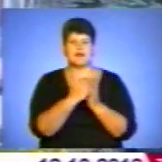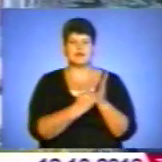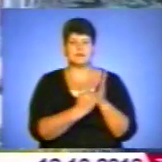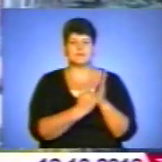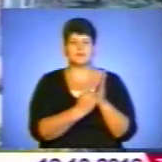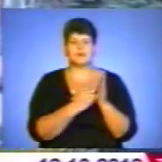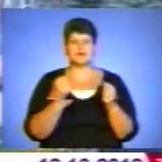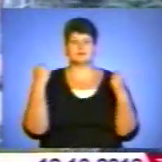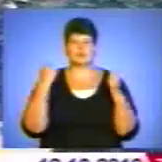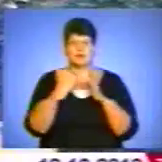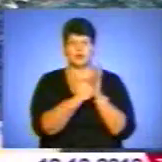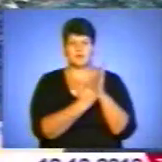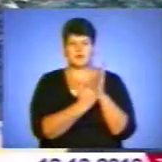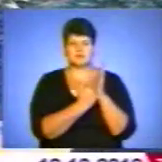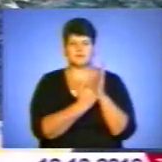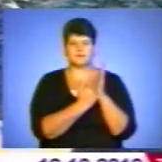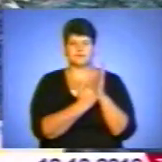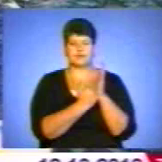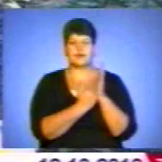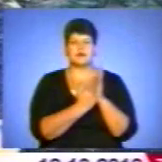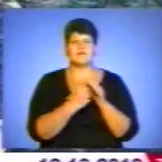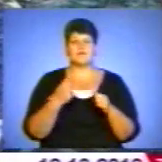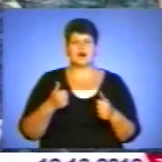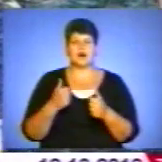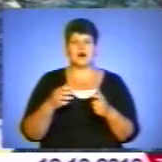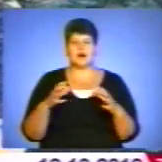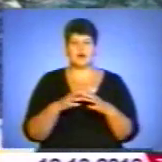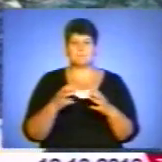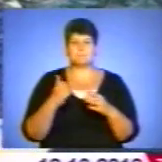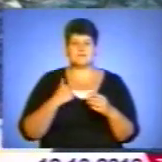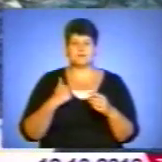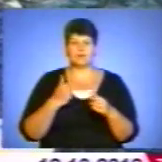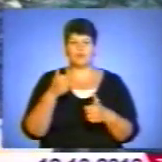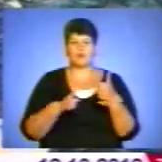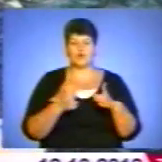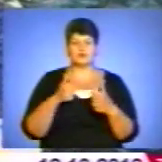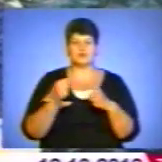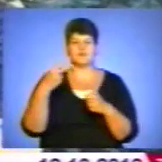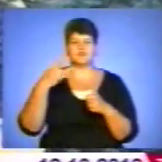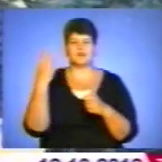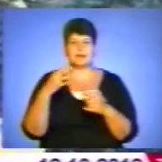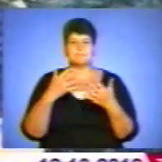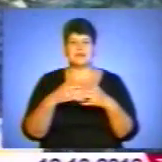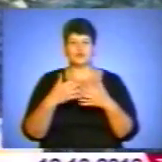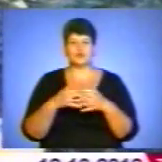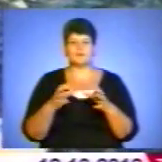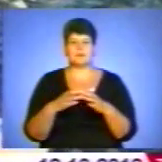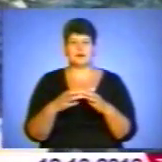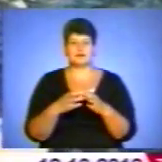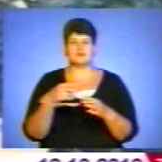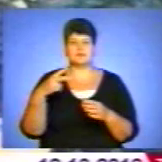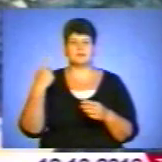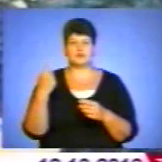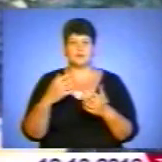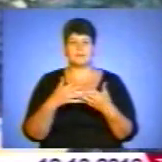спортивна номінація. В армійському конкурсі конкурентами було це батарея з 24-ї окремої механізованої бригади та 51-ї окремої